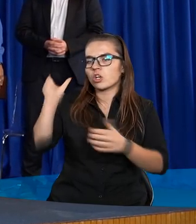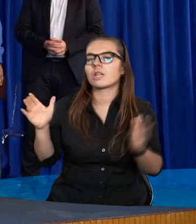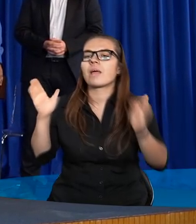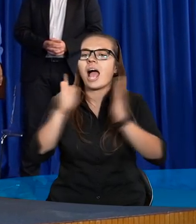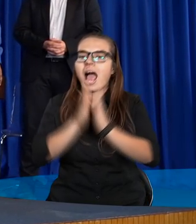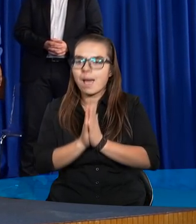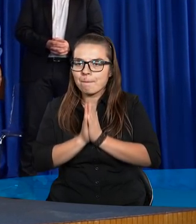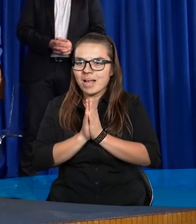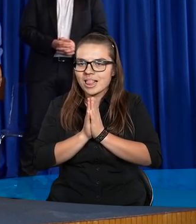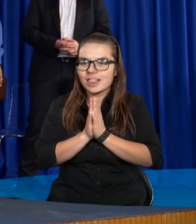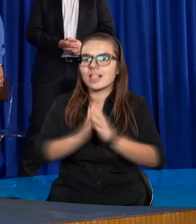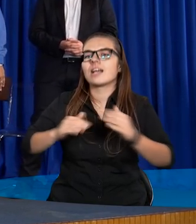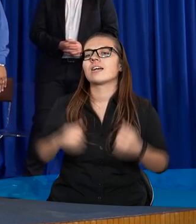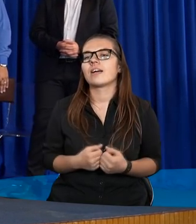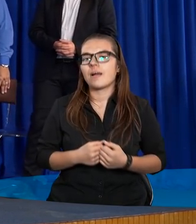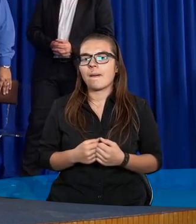Amen.